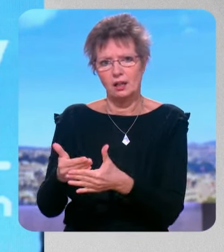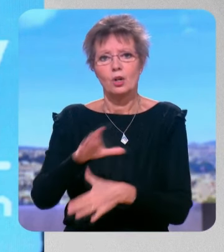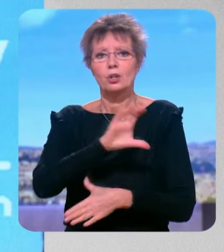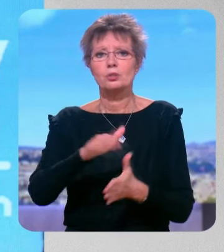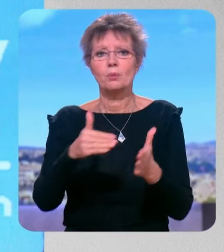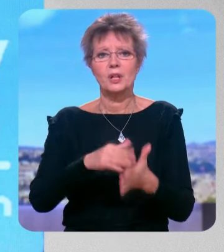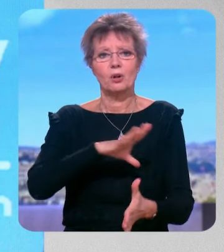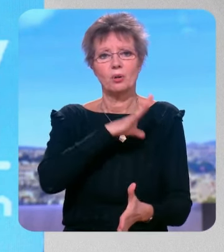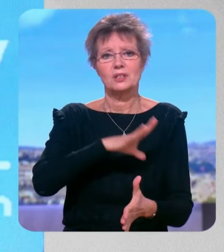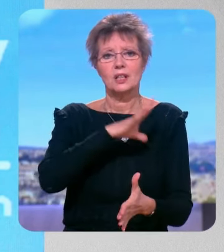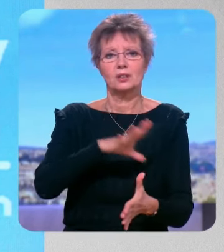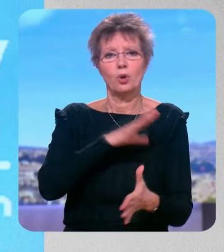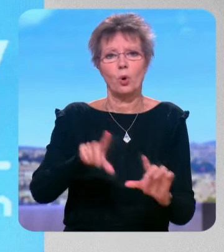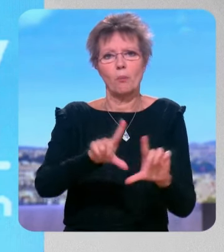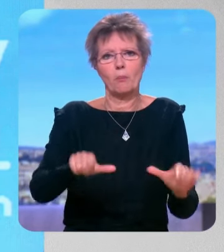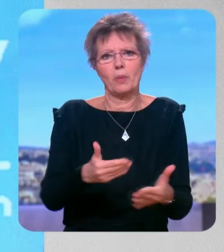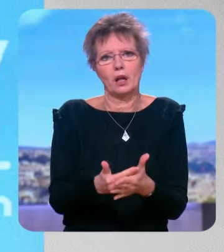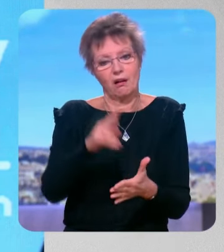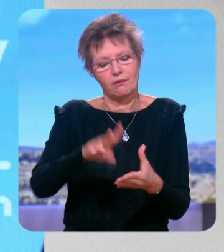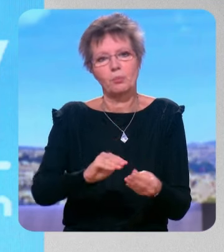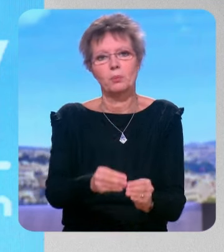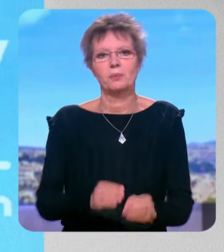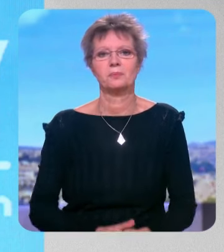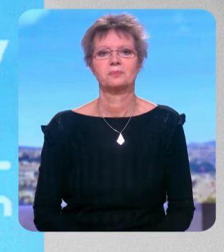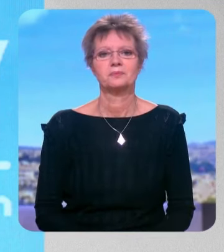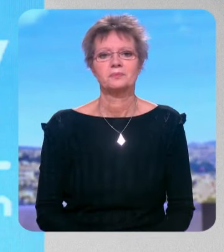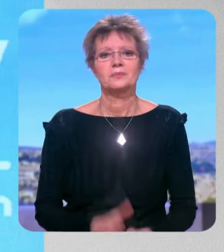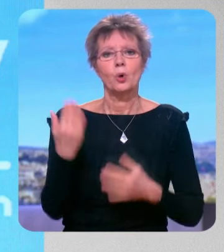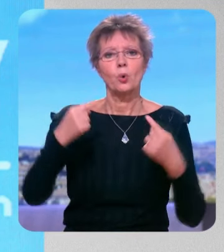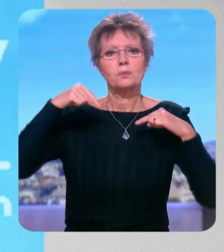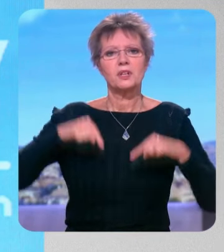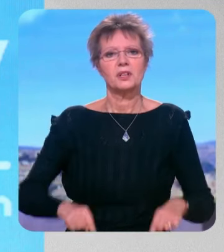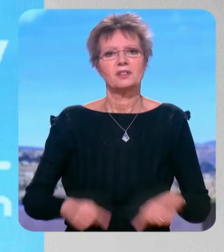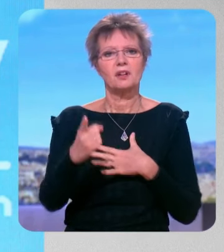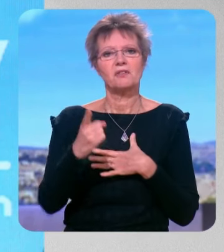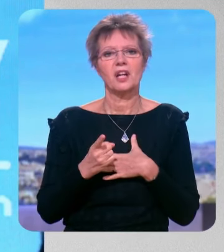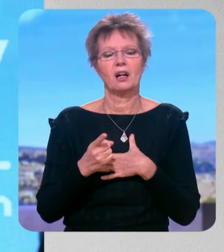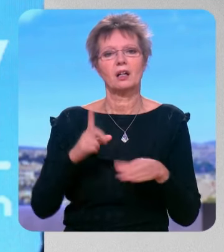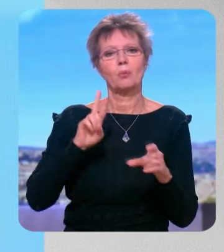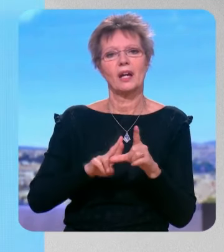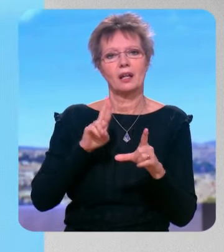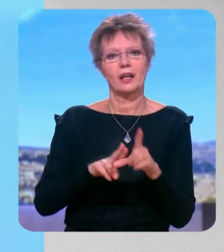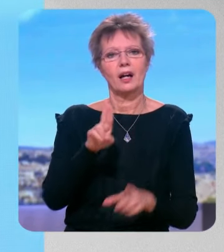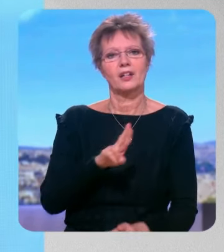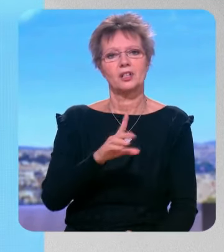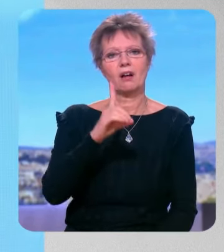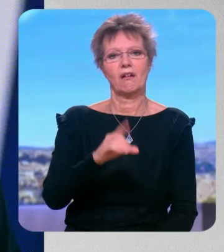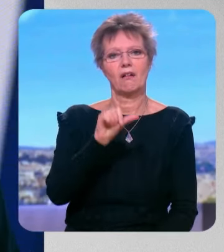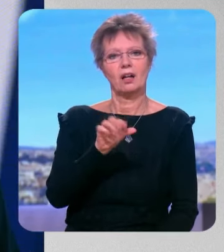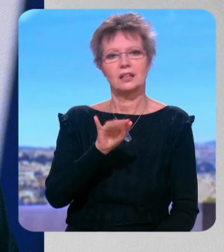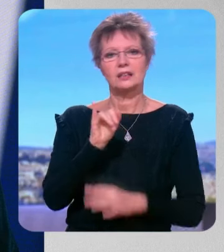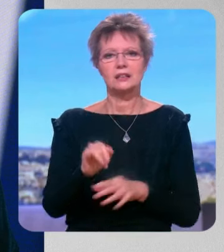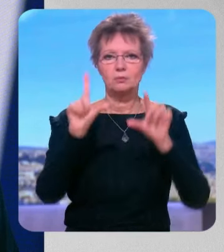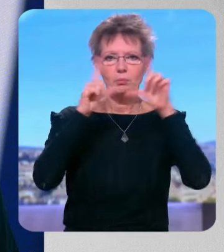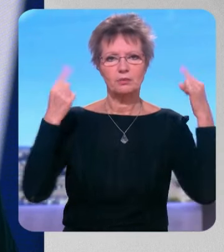aujourd'hui qui ne sont pas devant des élèves c'est quand même un sujet autre ministre qui fait beaucoup parler d'elle elle vient de chez vous c'est rachida datti la ministre de la culture c'est un bon choix